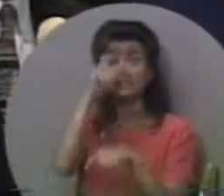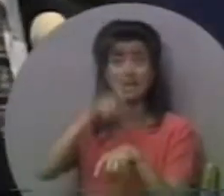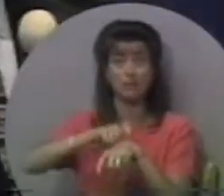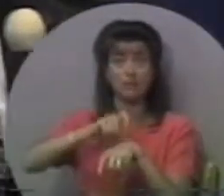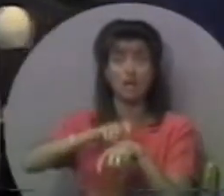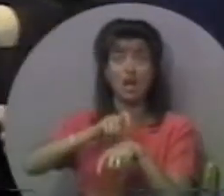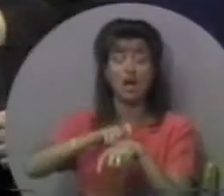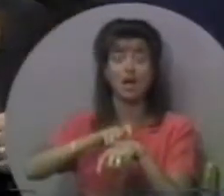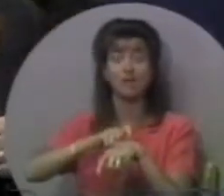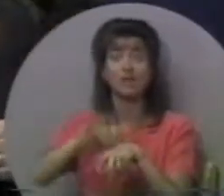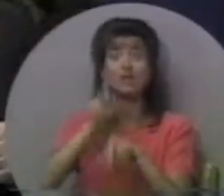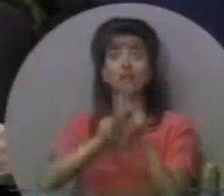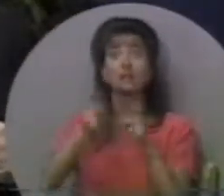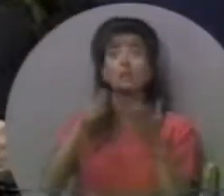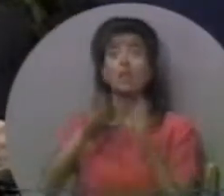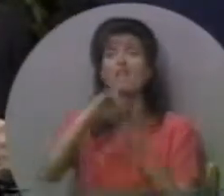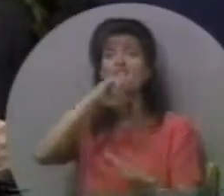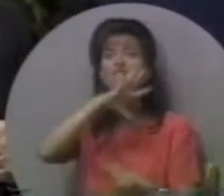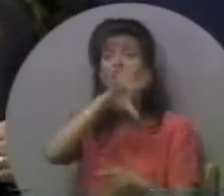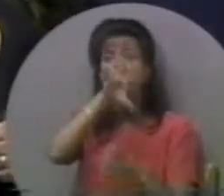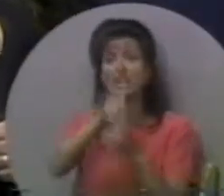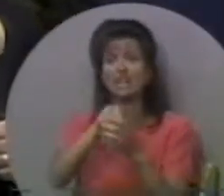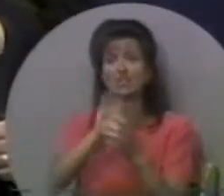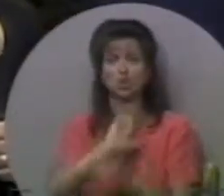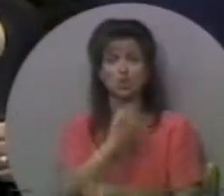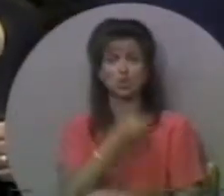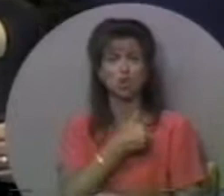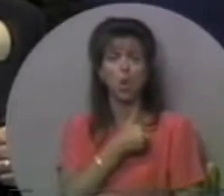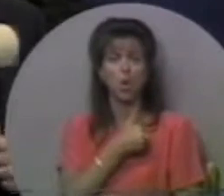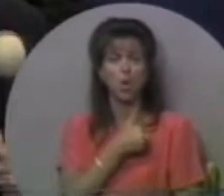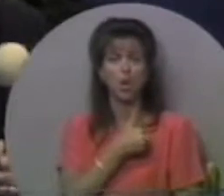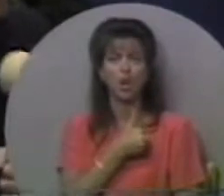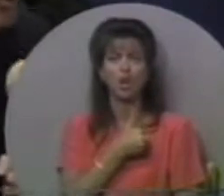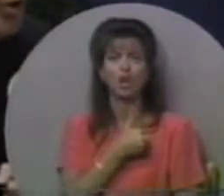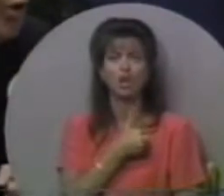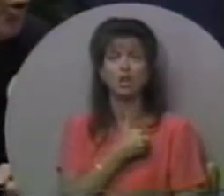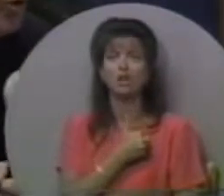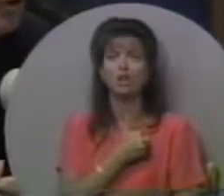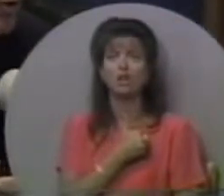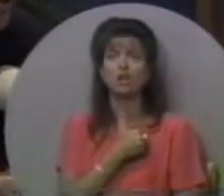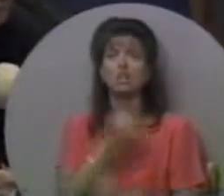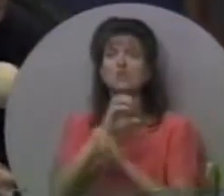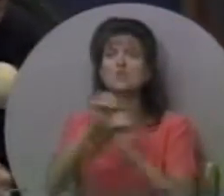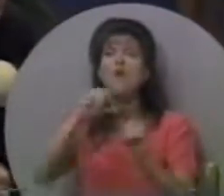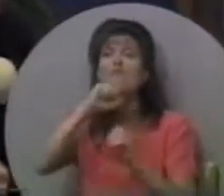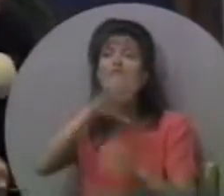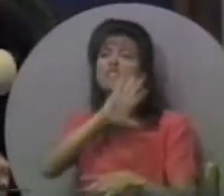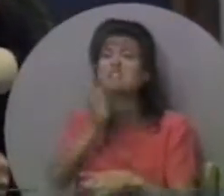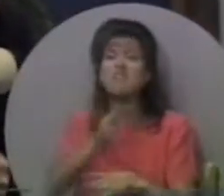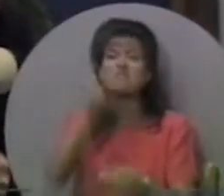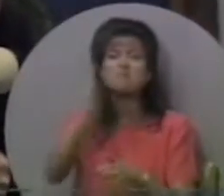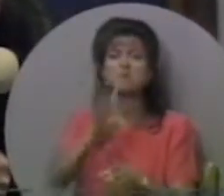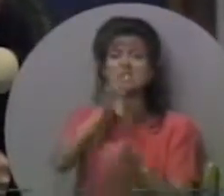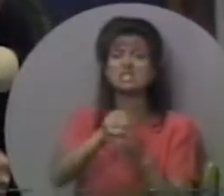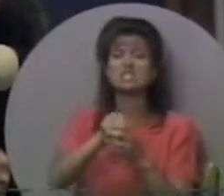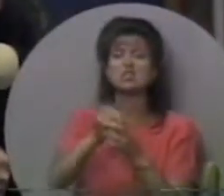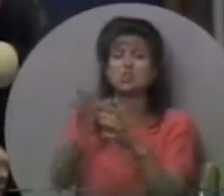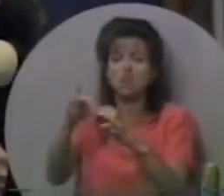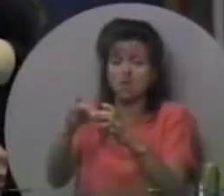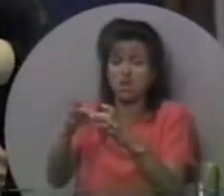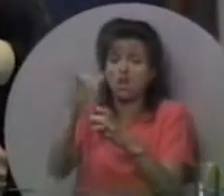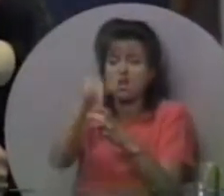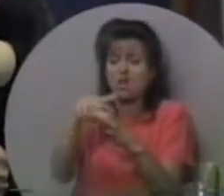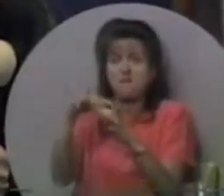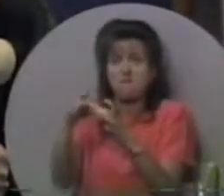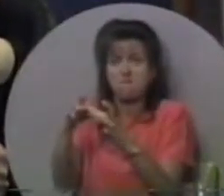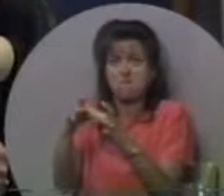І в літній час, влітку, люди дозволяють, щоб бруд війшов в їхні душі. Ніякого бруду не може бути в